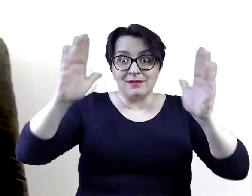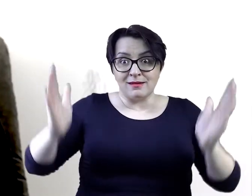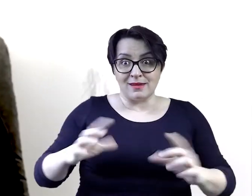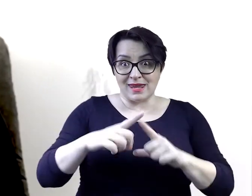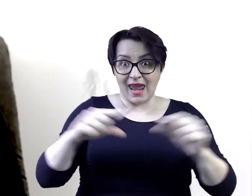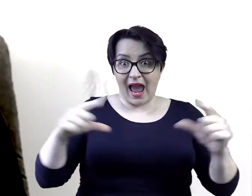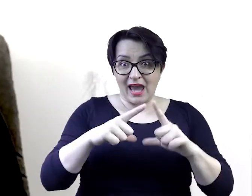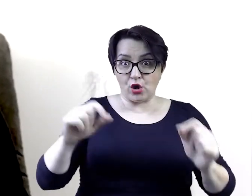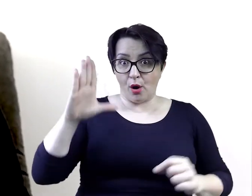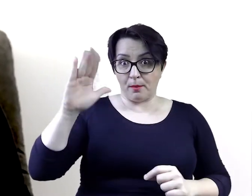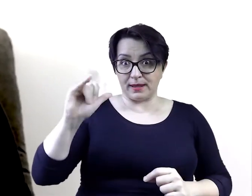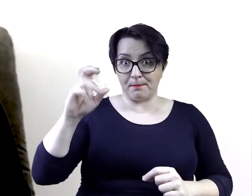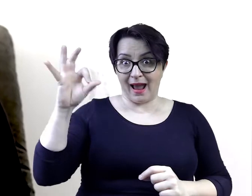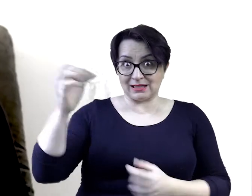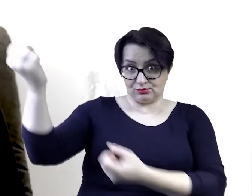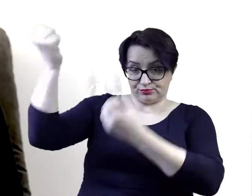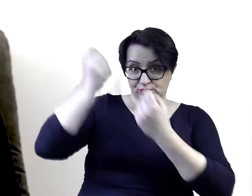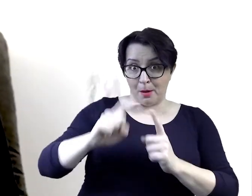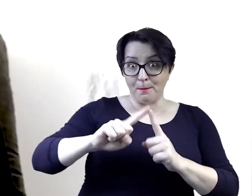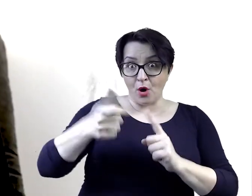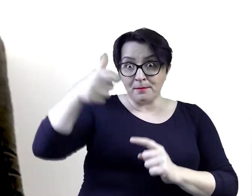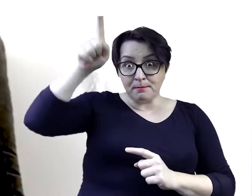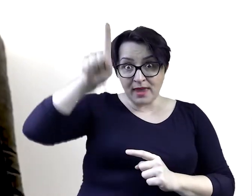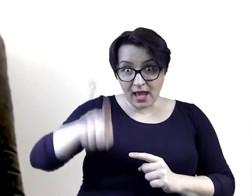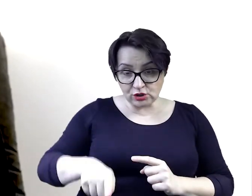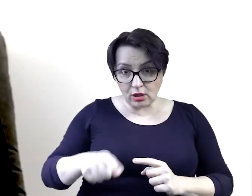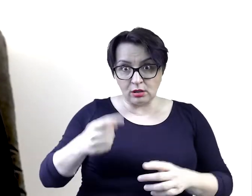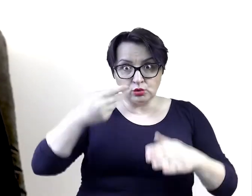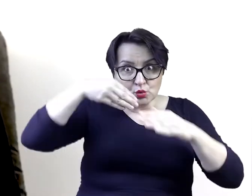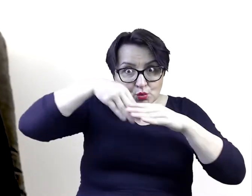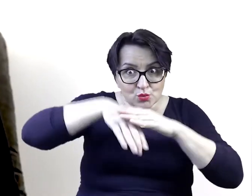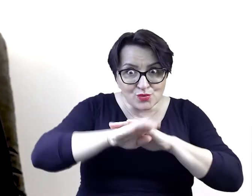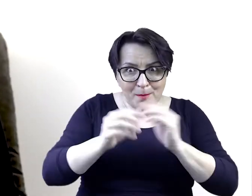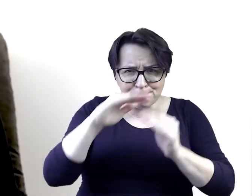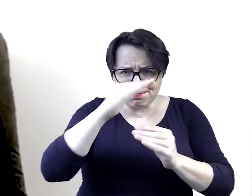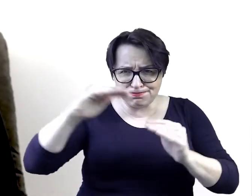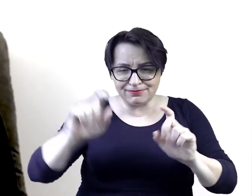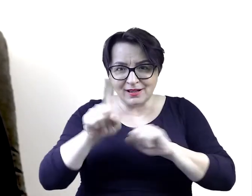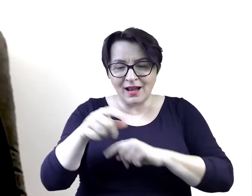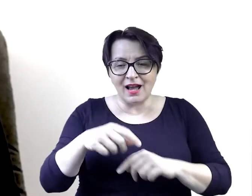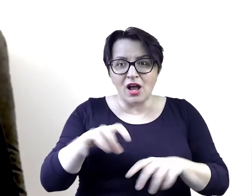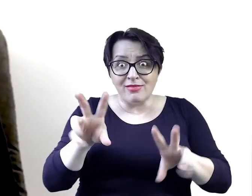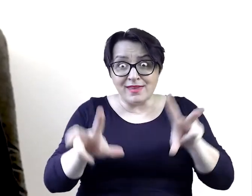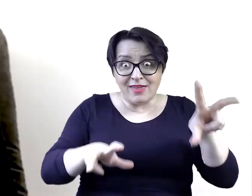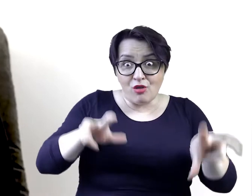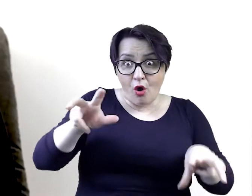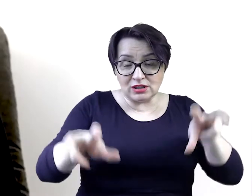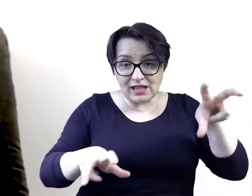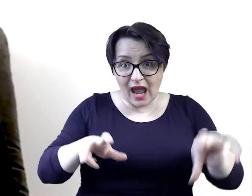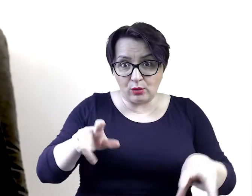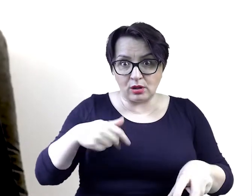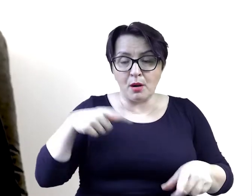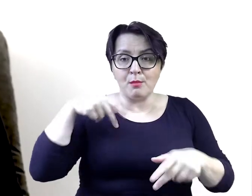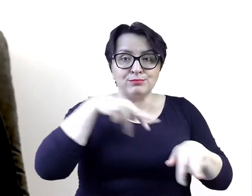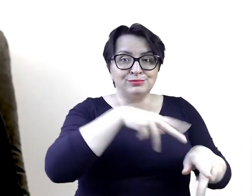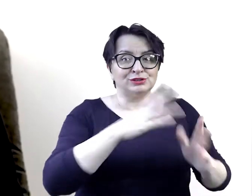miesiącu Wykluł się bibasjański dinozaur Który podczas jednego Z potajemnych spacerów w lesie Uciekł Po pewnym czasie